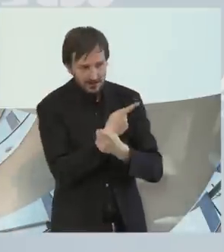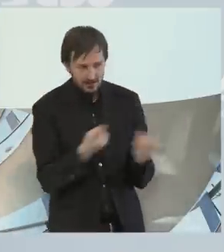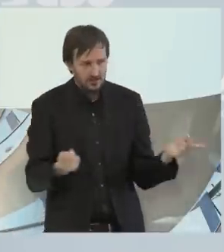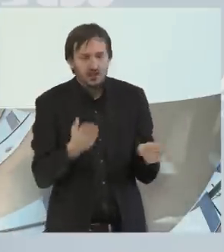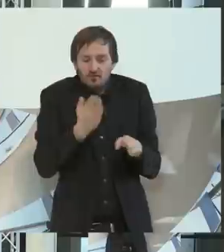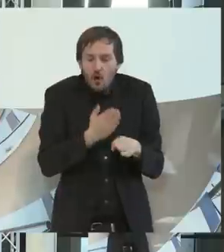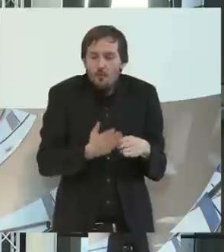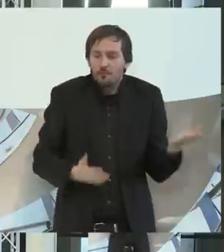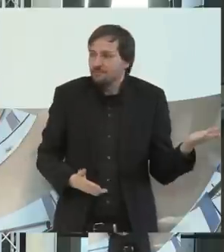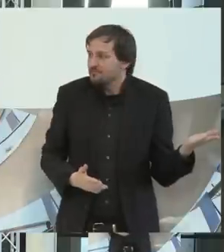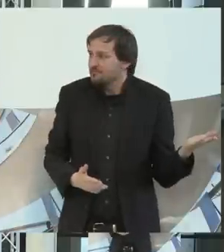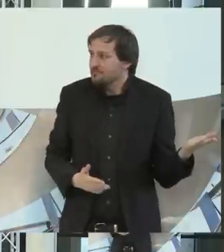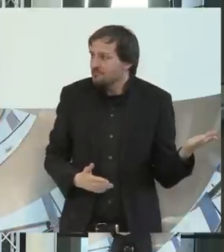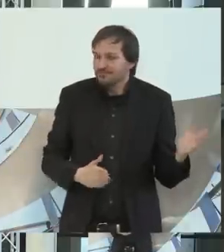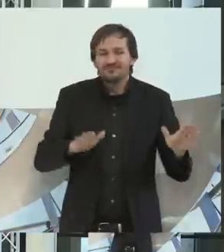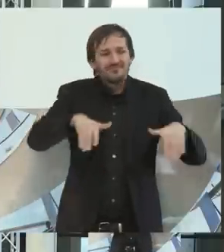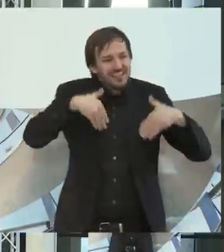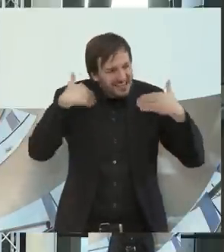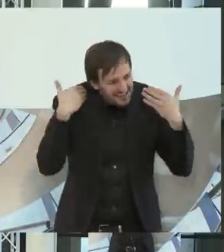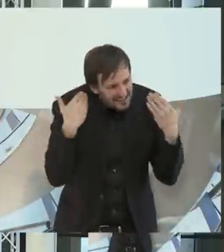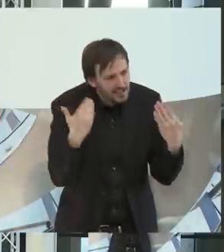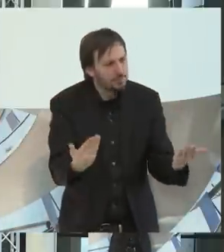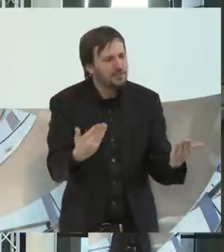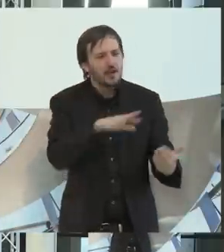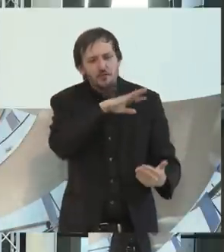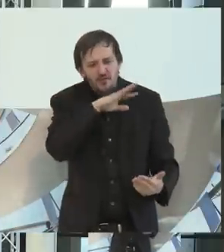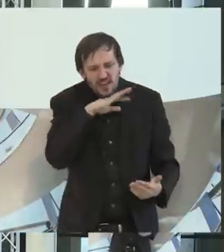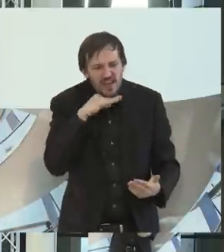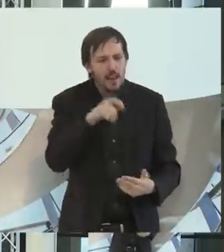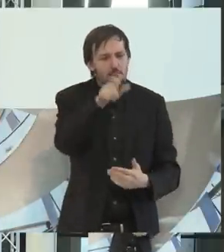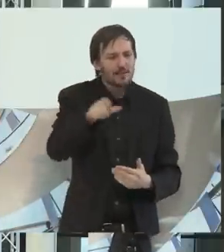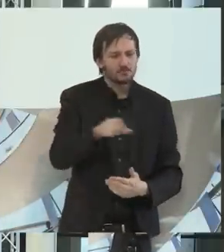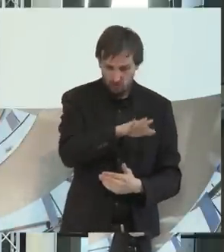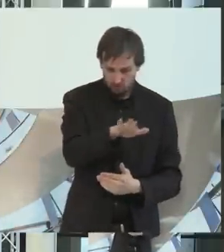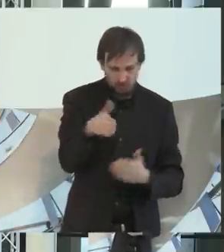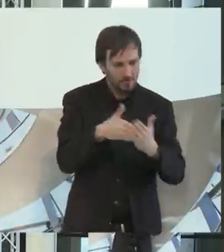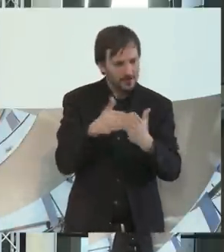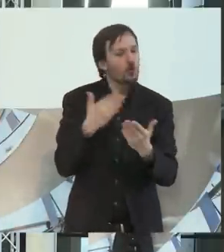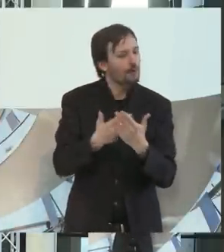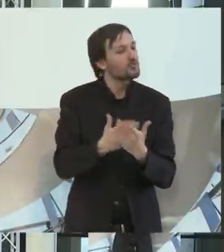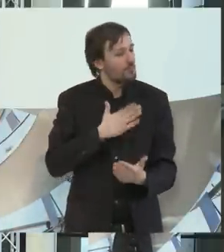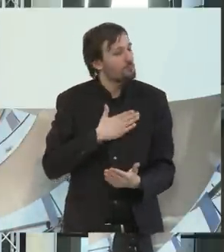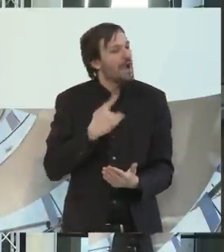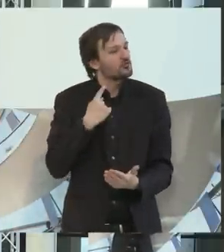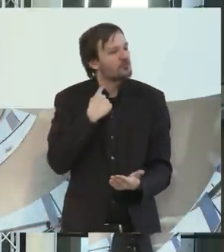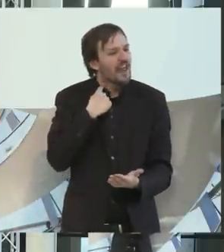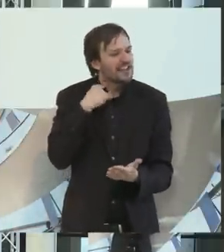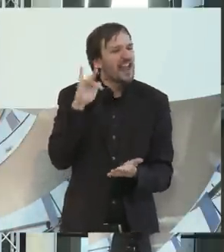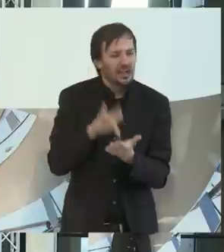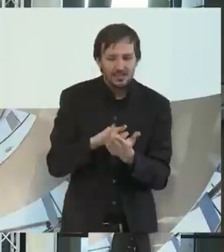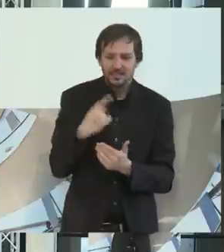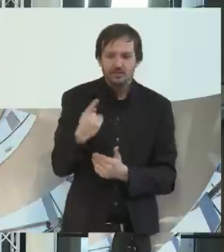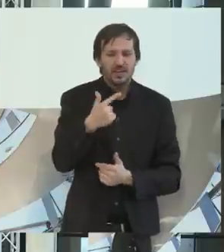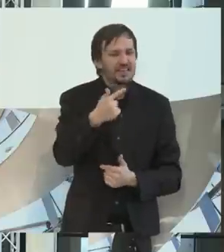ganze Reihe von behinderten Menschen, meine Schwägerin beispielsweise, Trisomie